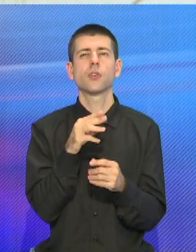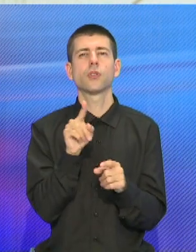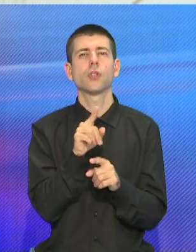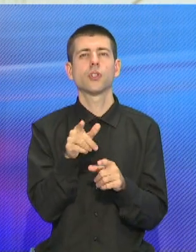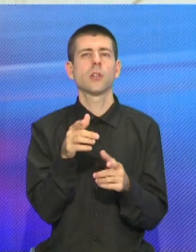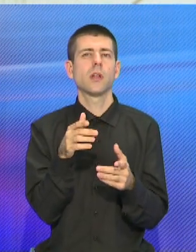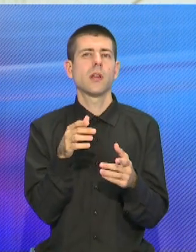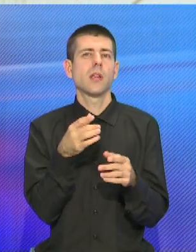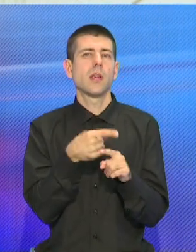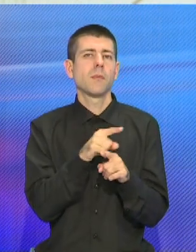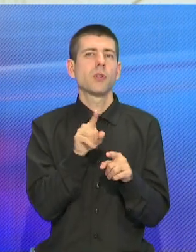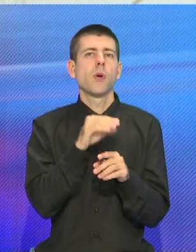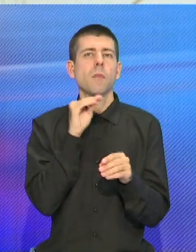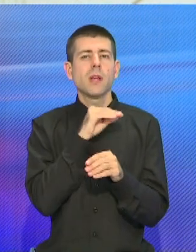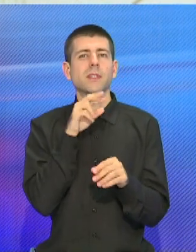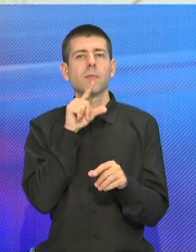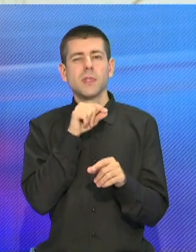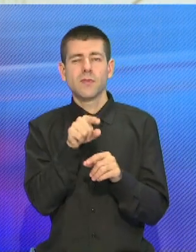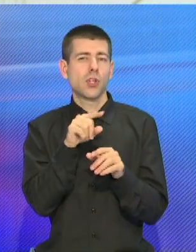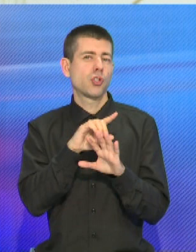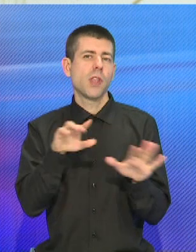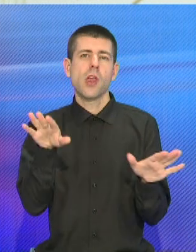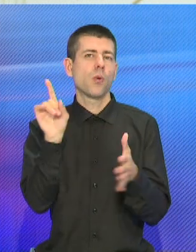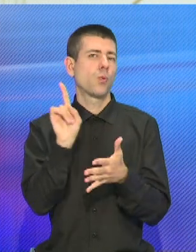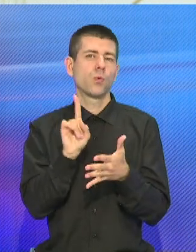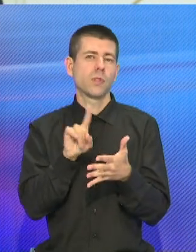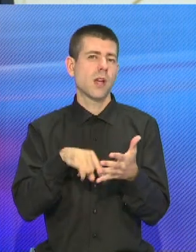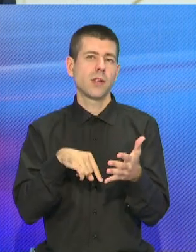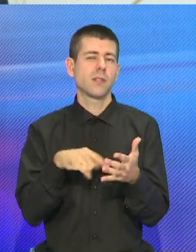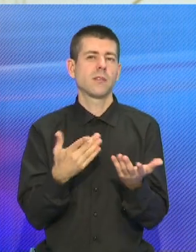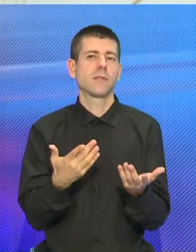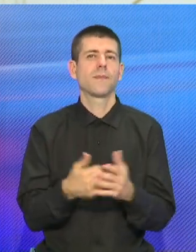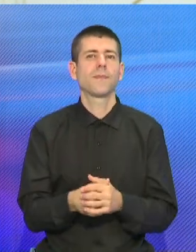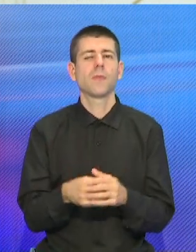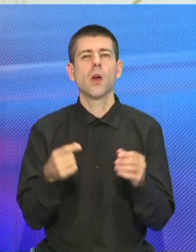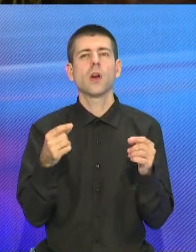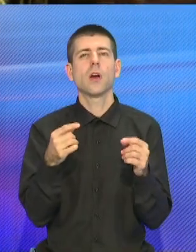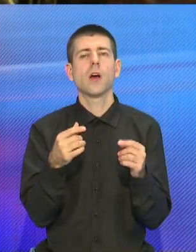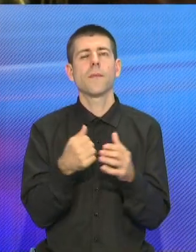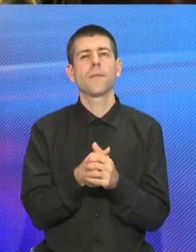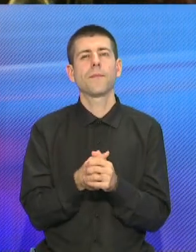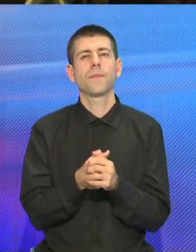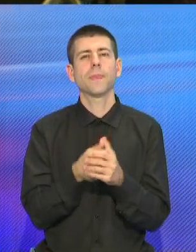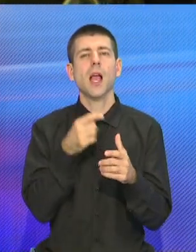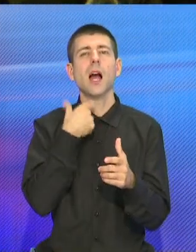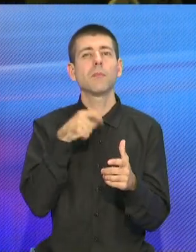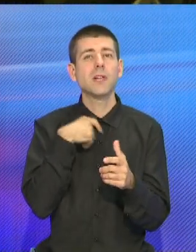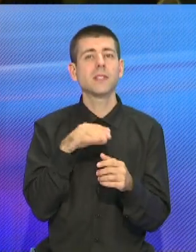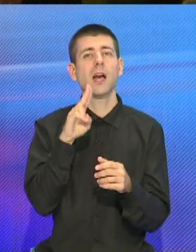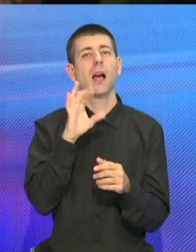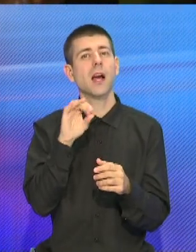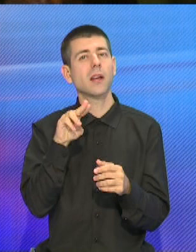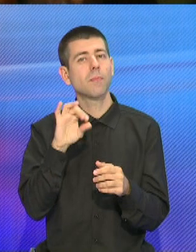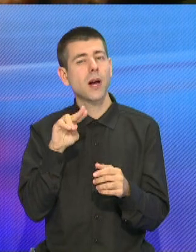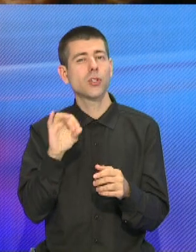ассоциация именно, что это мясо птицы, это что-то низко стоимостное, поверьте мне, я вас уверяю, точно уж нет. Колбаса, карпаччо,